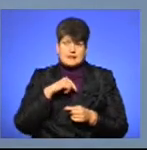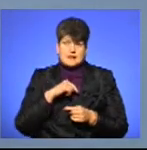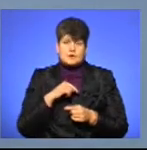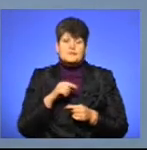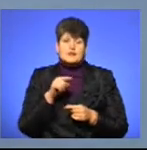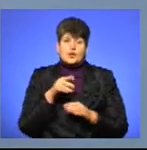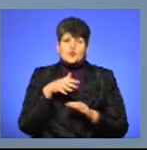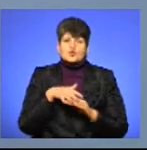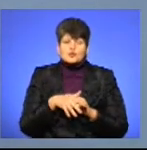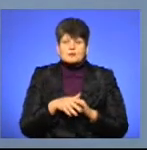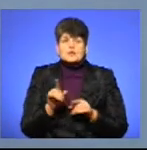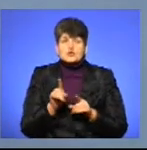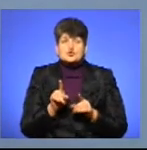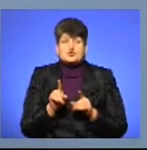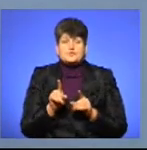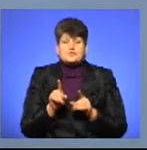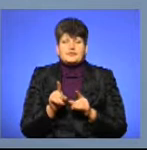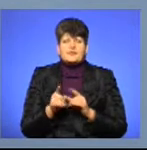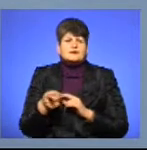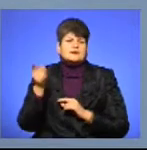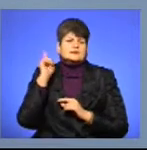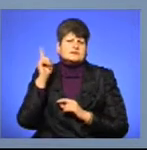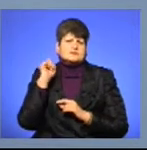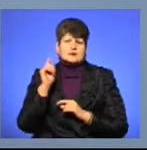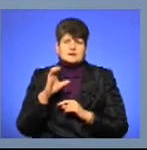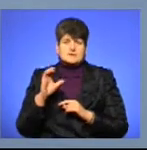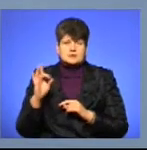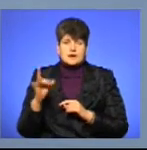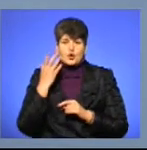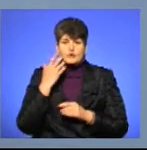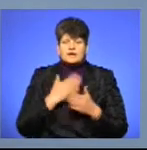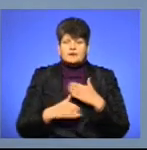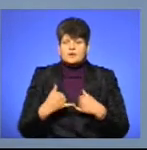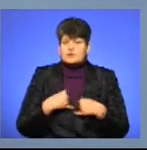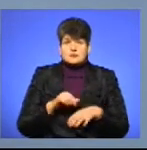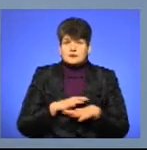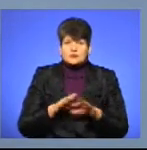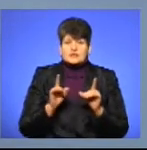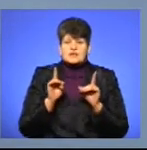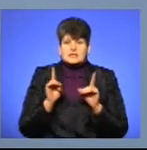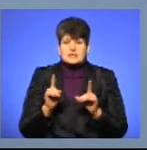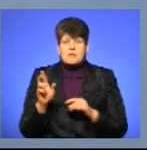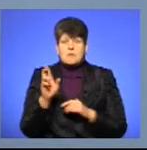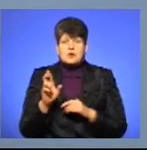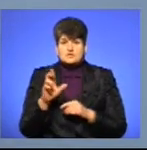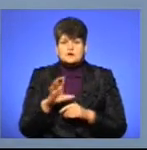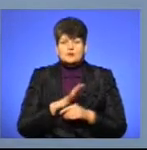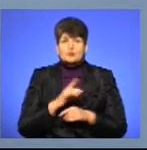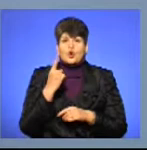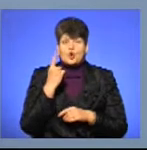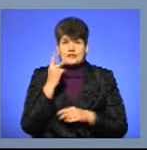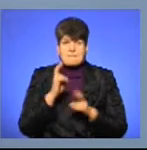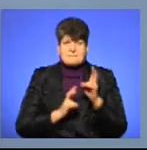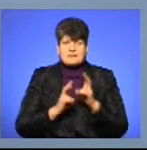того розуміння, яке ще йде з тих давніх радянських часів, коли інвалідів у нас не було і тільки виключно в Березовиці було одне